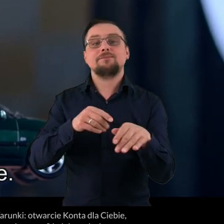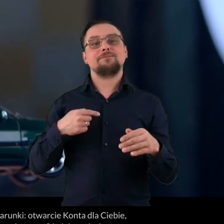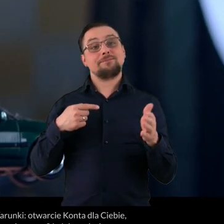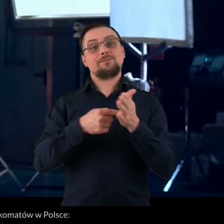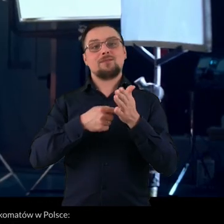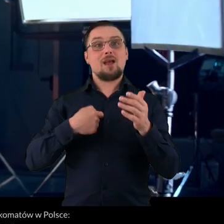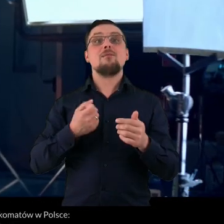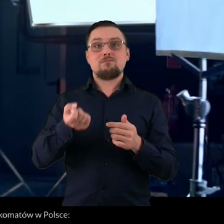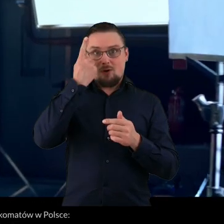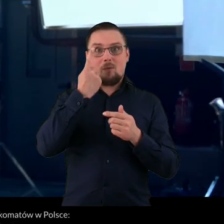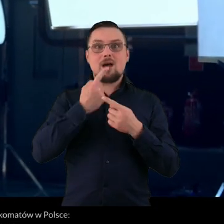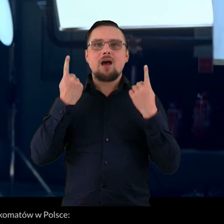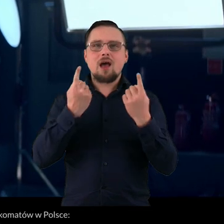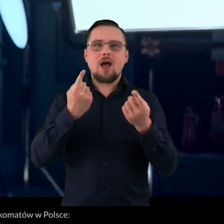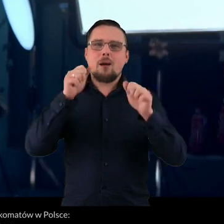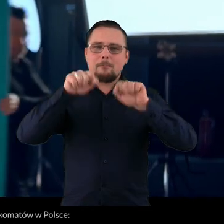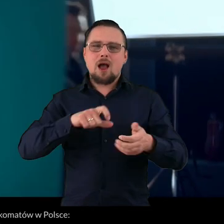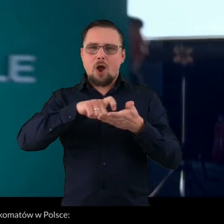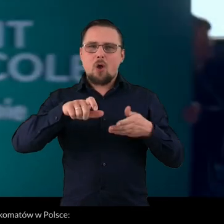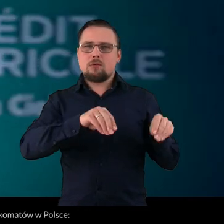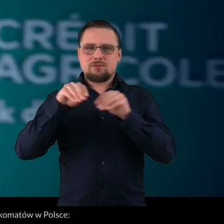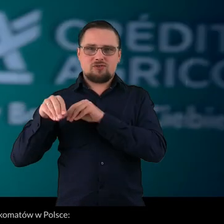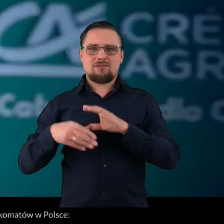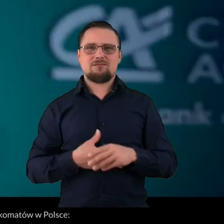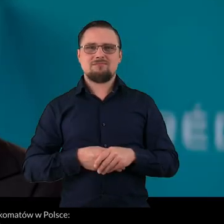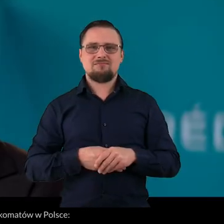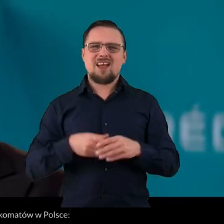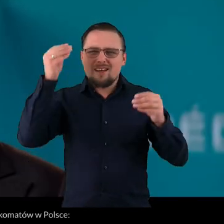w korku staje. I taki mam pomysł na reklamę o przenoszeniu konta.